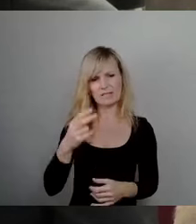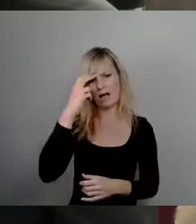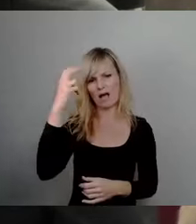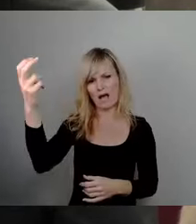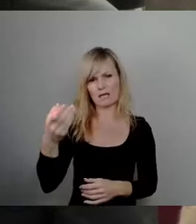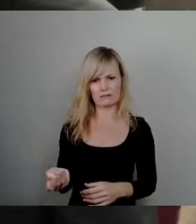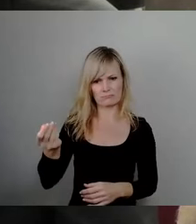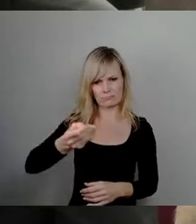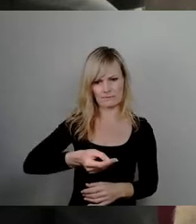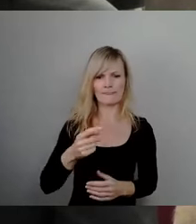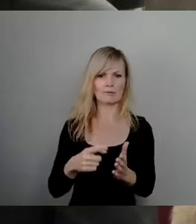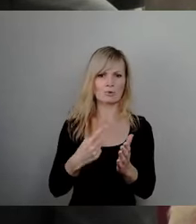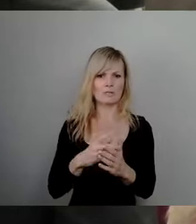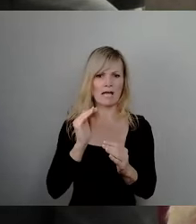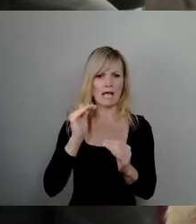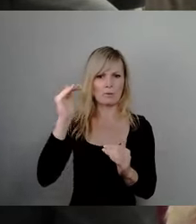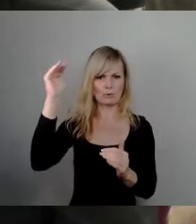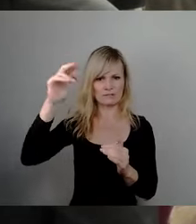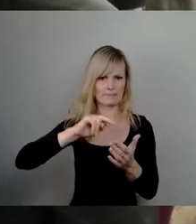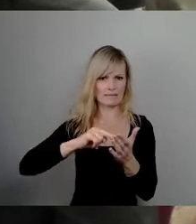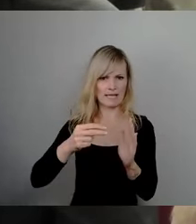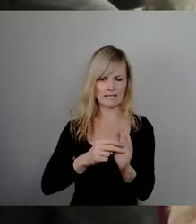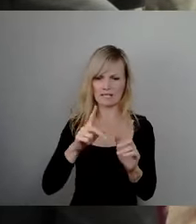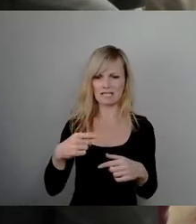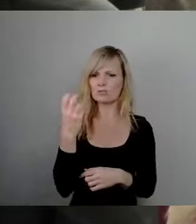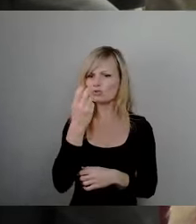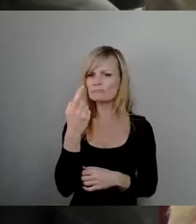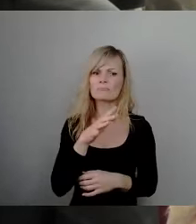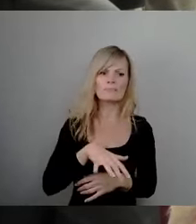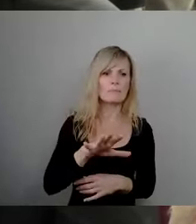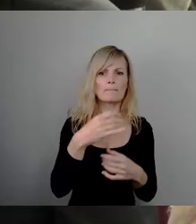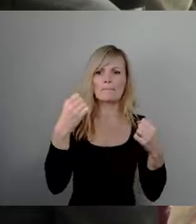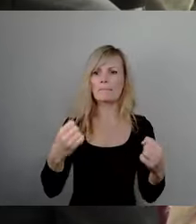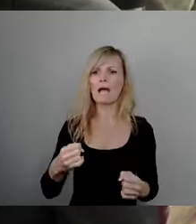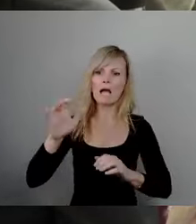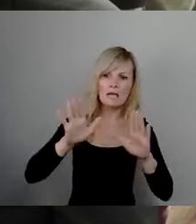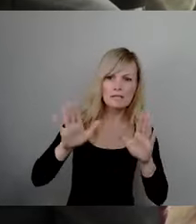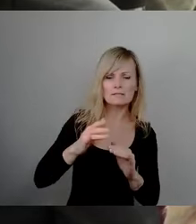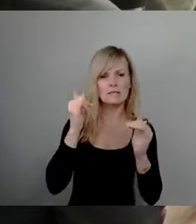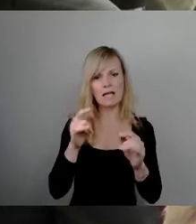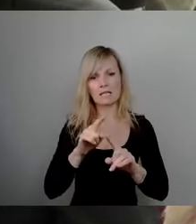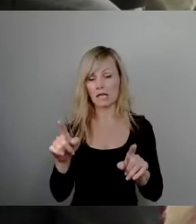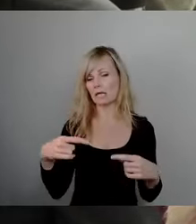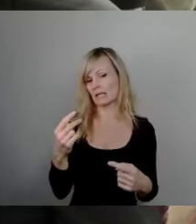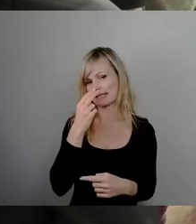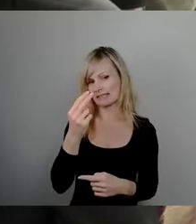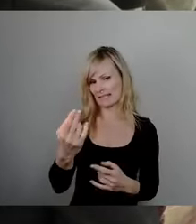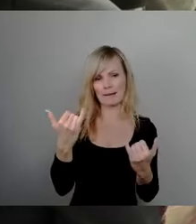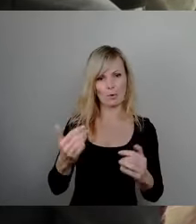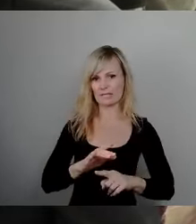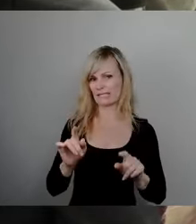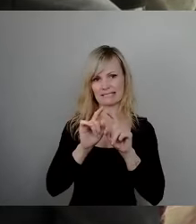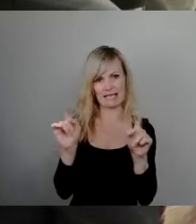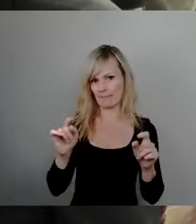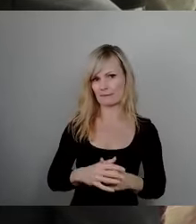Ihre Steuererhöhungspläne dann entsprechende Mehrheiten suchen. Dann wird man sehen, ob es diese Mehrheiten gibt oder nicht. Das ist aber heute nicht unser Thema.